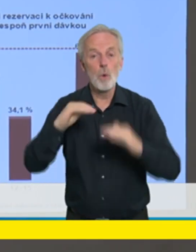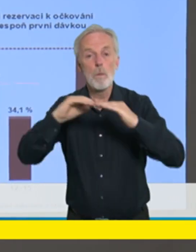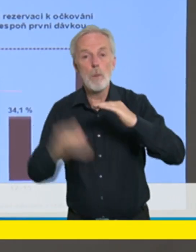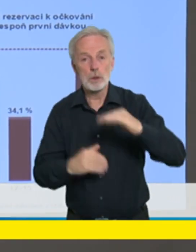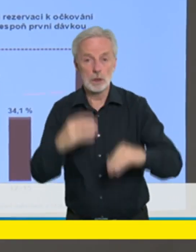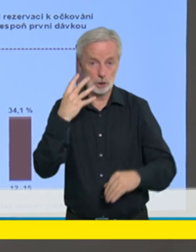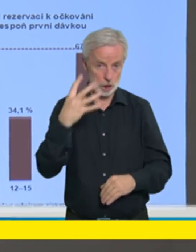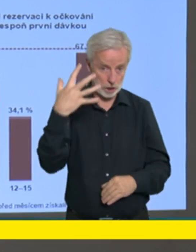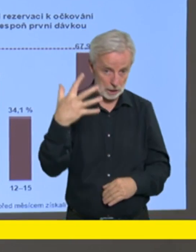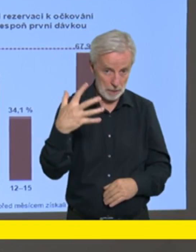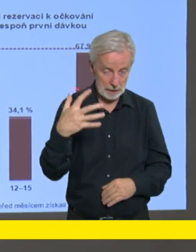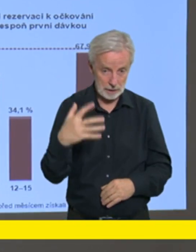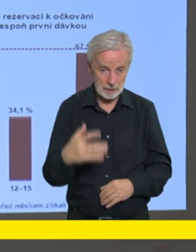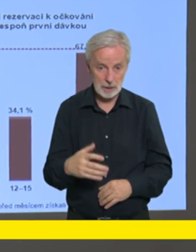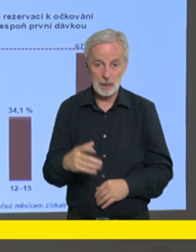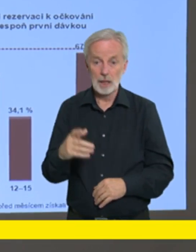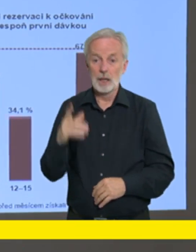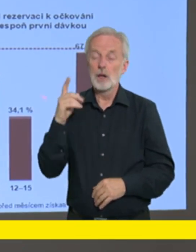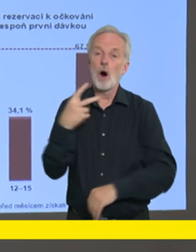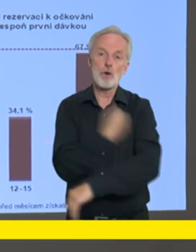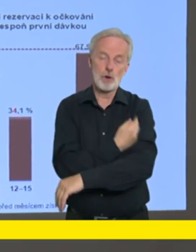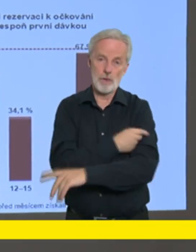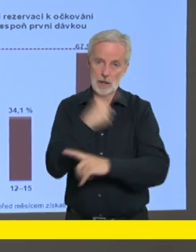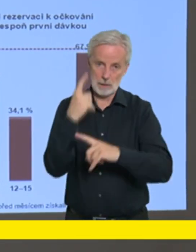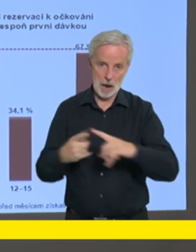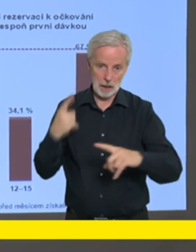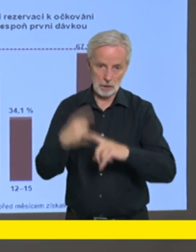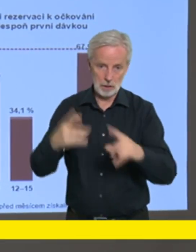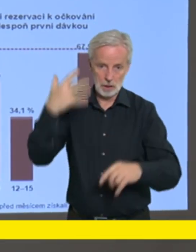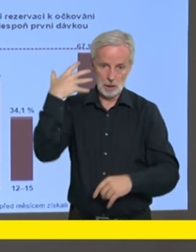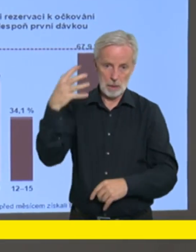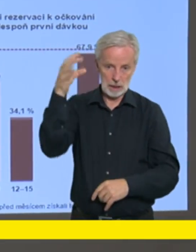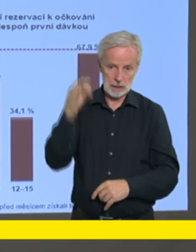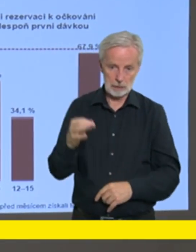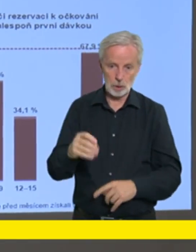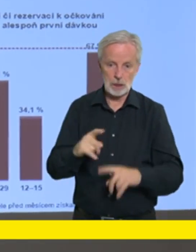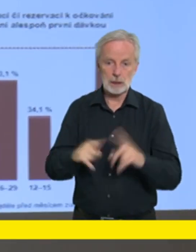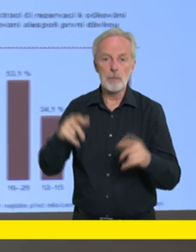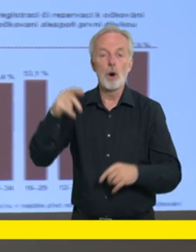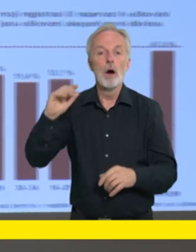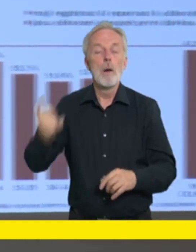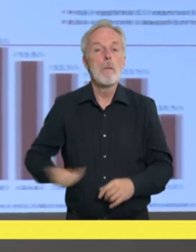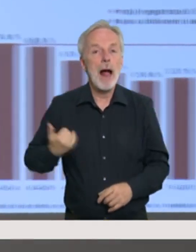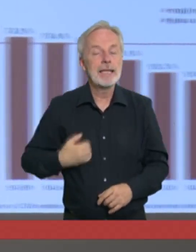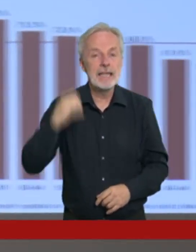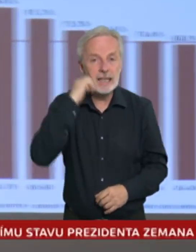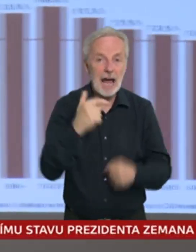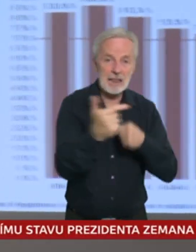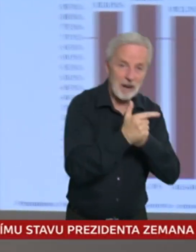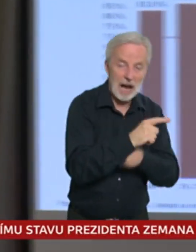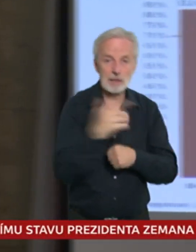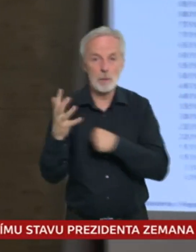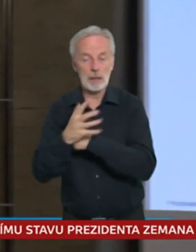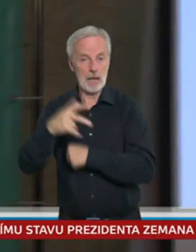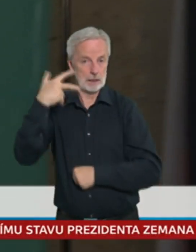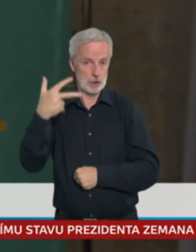mínus, je proočkovaná velmi málo, 50% a nebo dokonce 30%. A títo mladí lidé mezi sebou tak vlastně otvírají